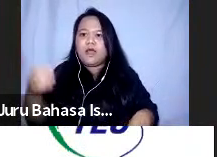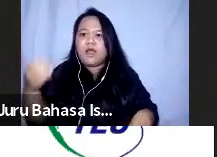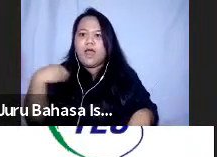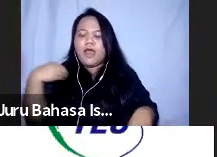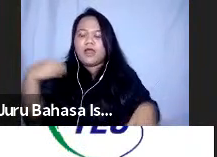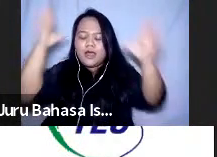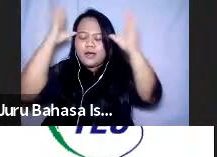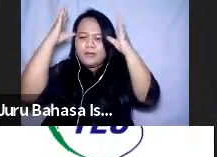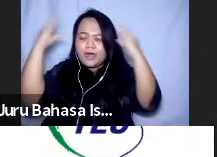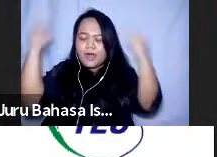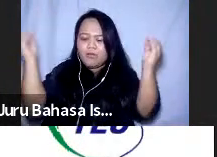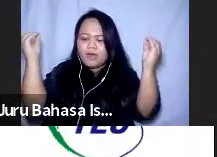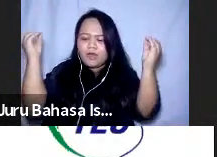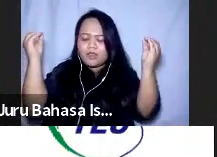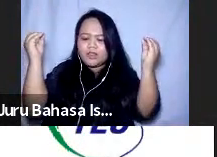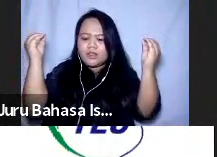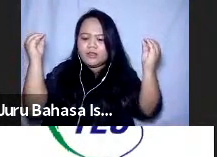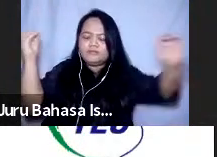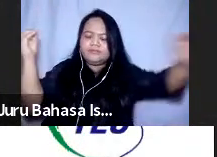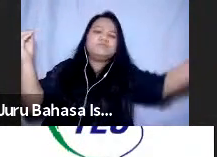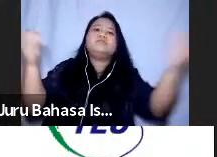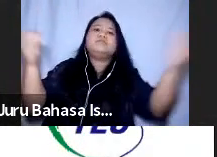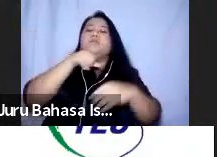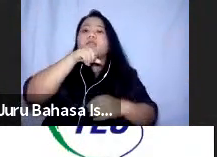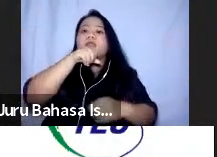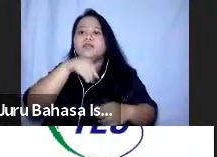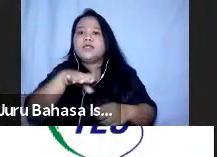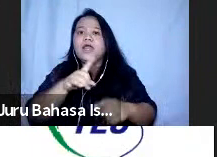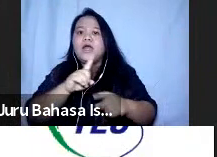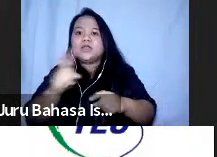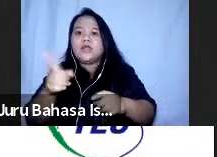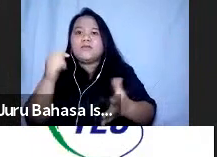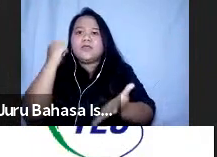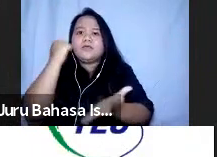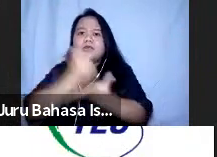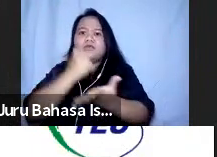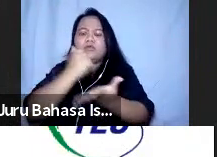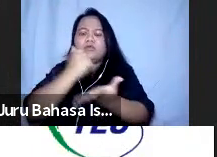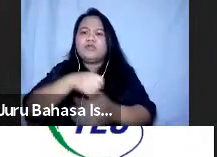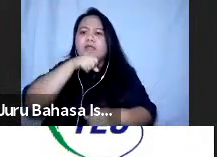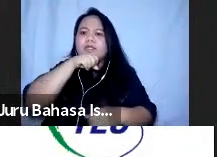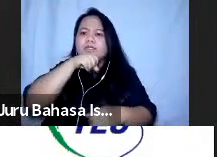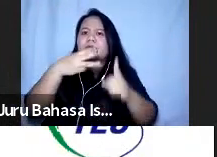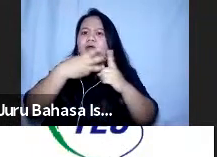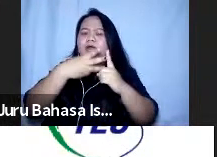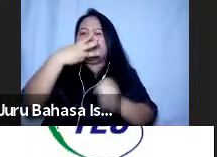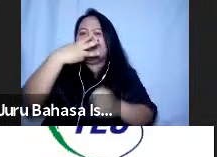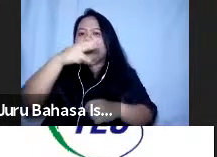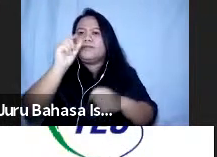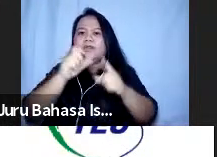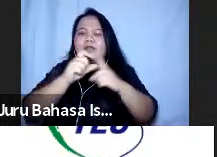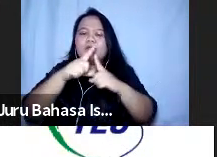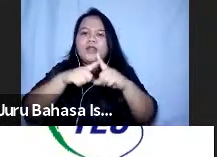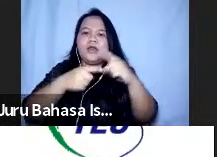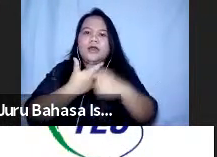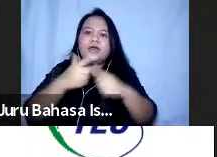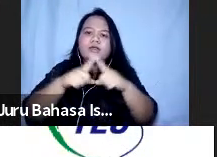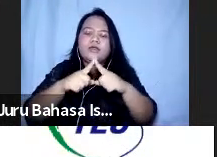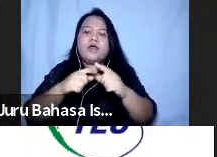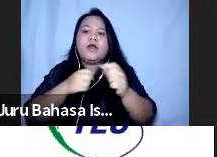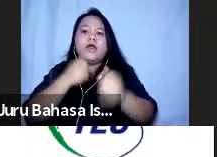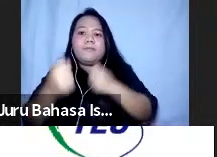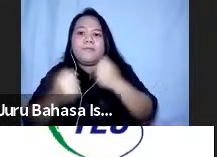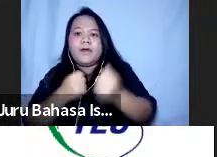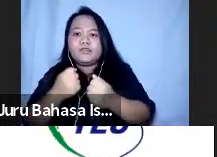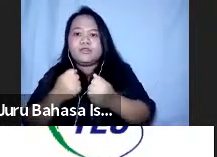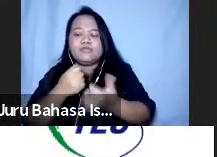yang bisa kami katakan lansia tapi benar-benar lansia berdaya beliau ikut membantu kami dalam